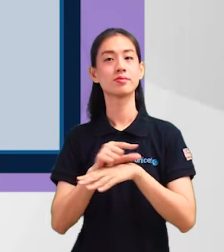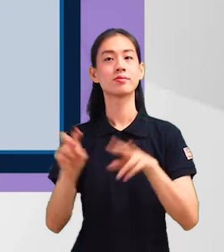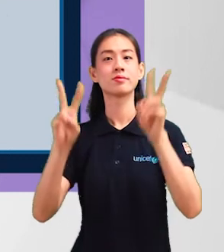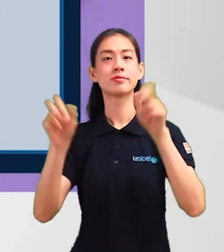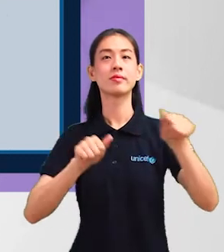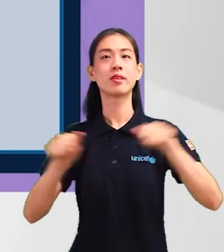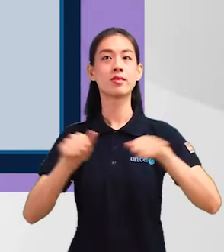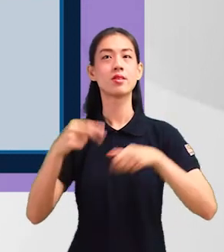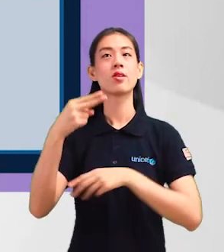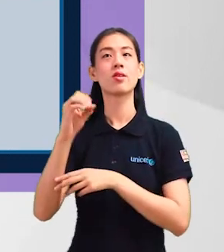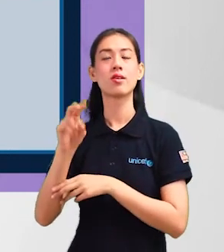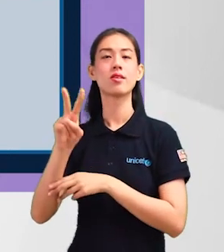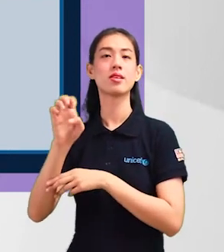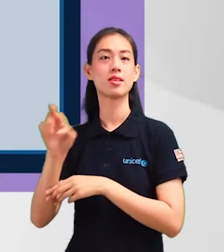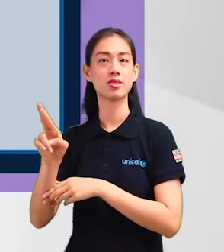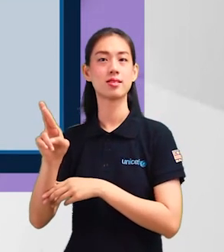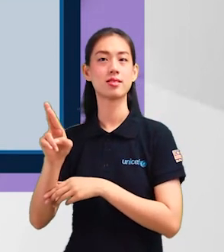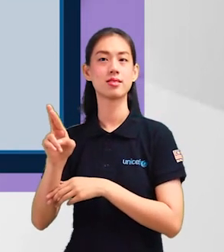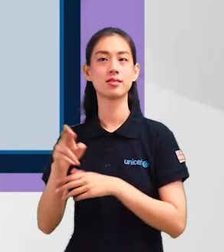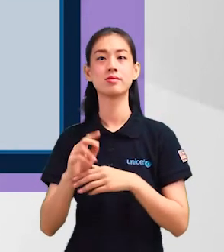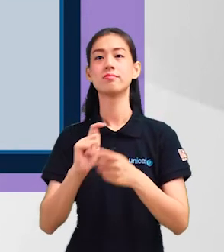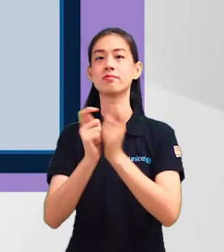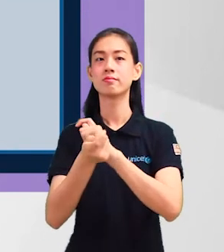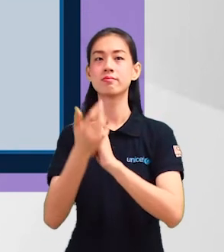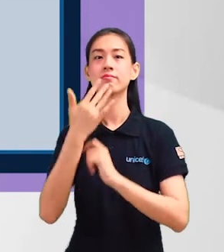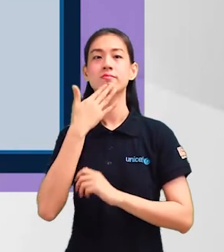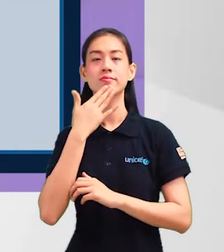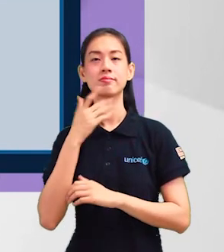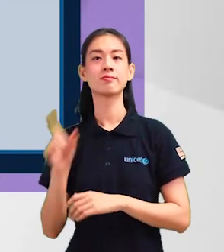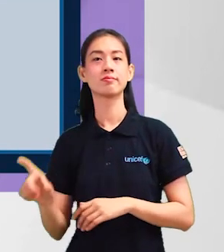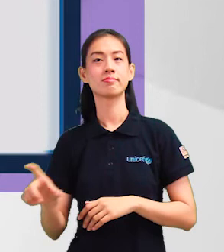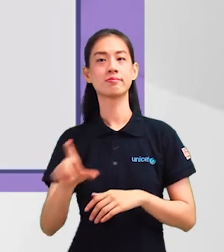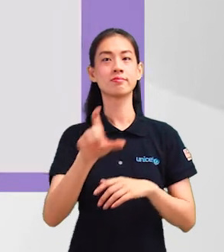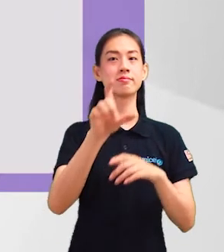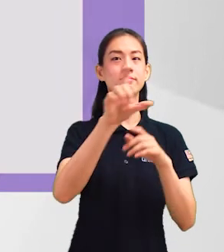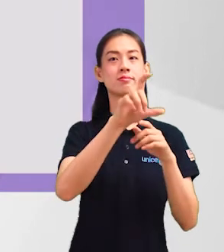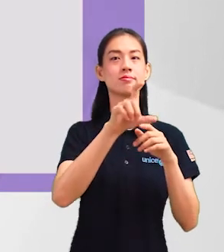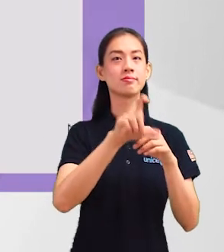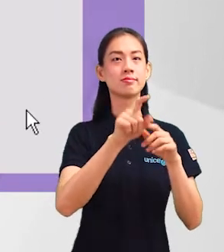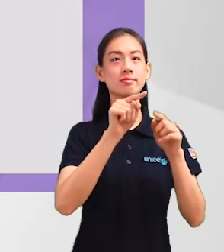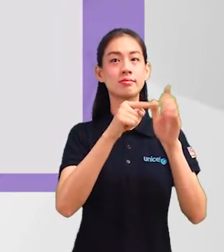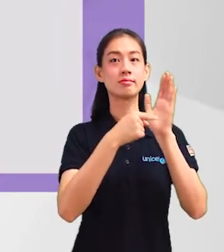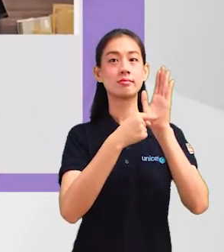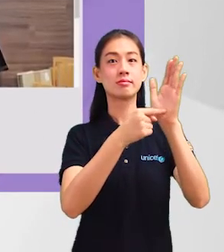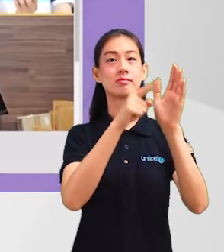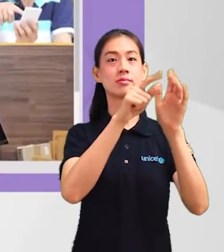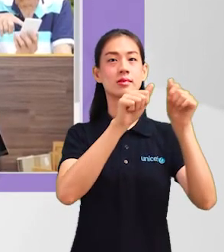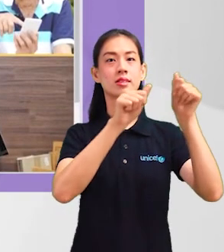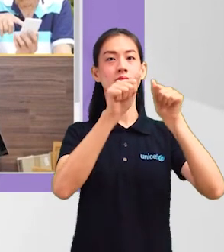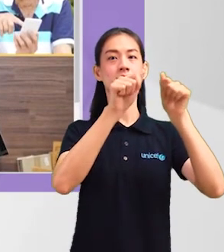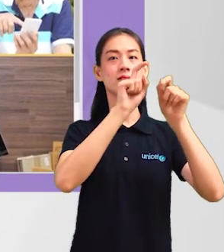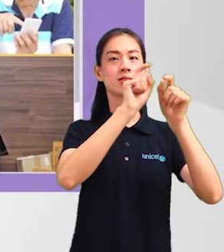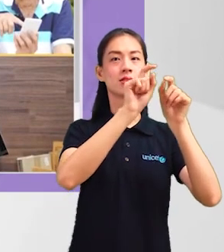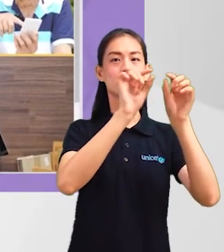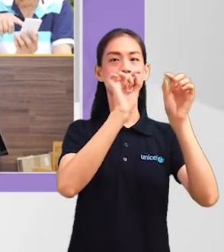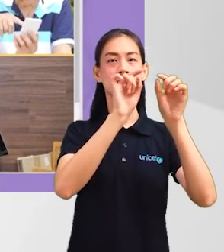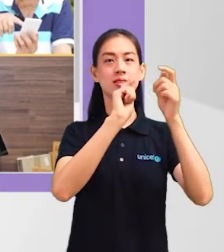gunakan elemen Active dan Hover. Hover membolehkan kita untuk menukar warna ataupun sifat lain pada elemen itu apabila tanda tertikus